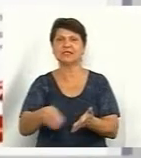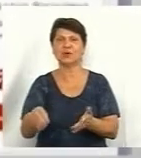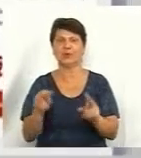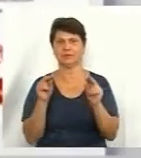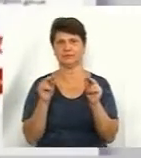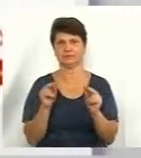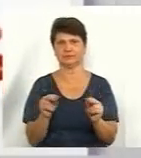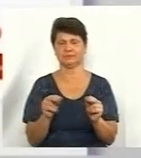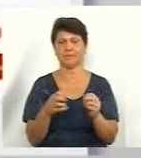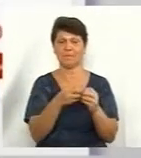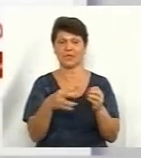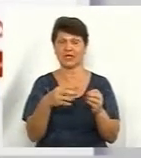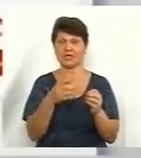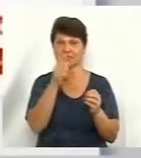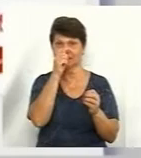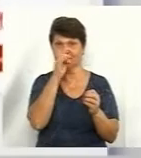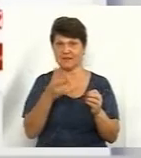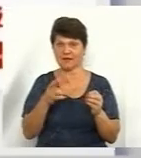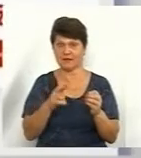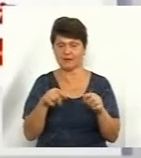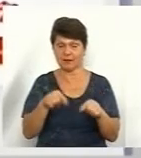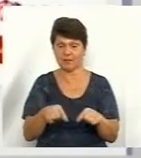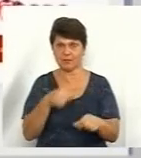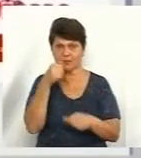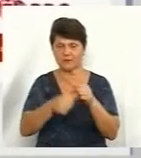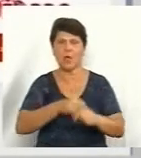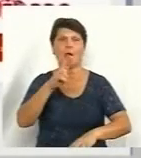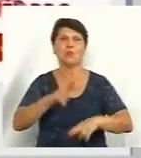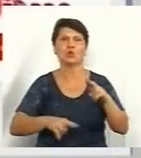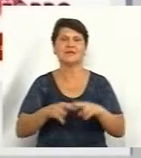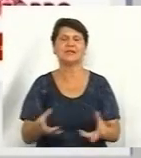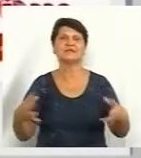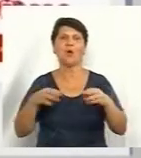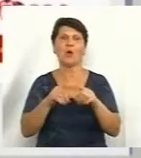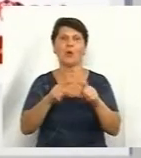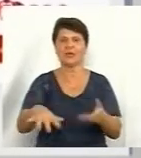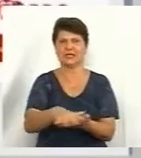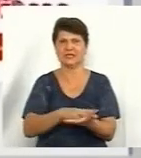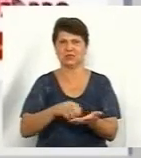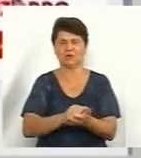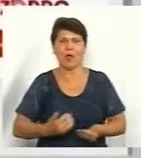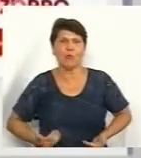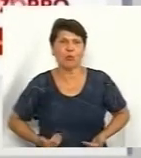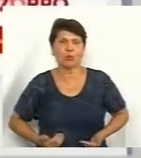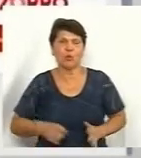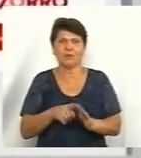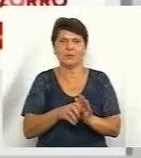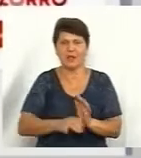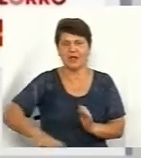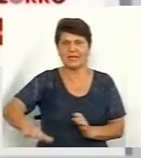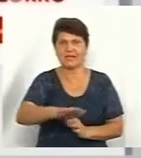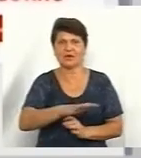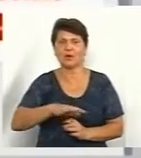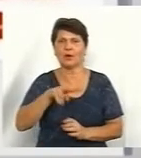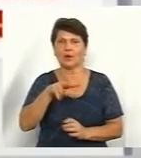квітня поточного року оголошено тендер на будівництво комплексу по знишкодженню побутових відходів на території Людовської